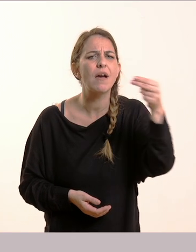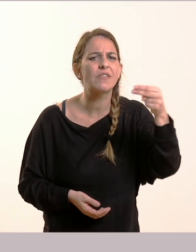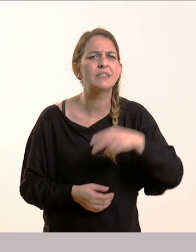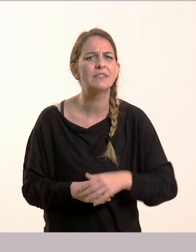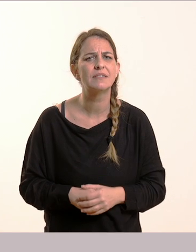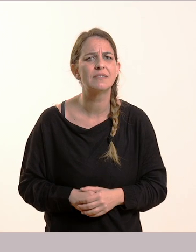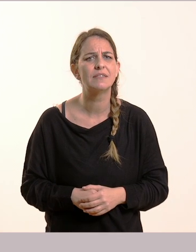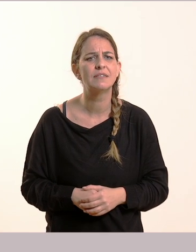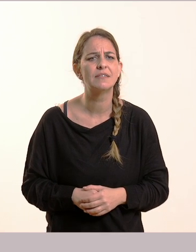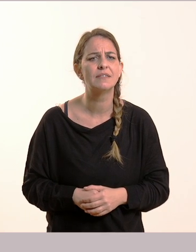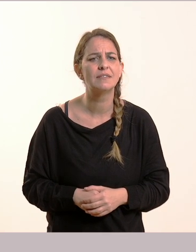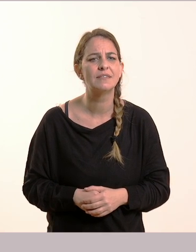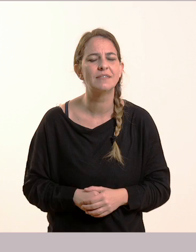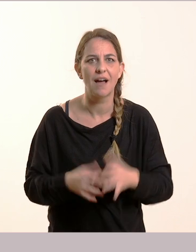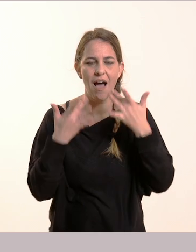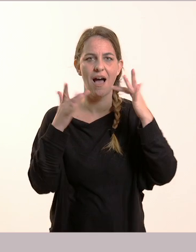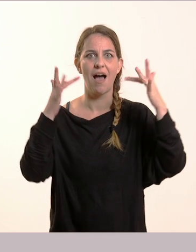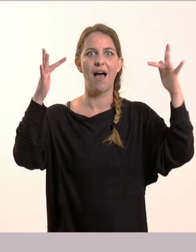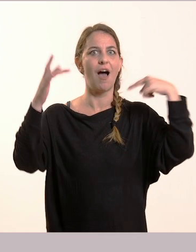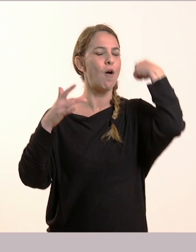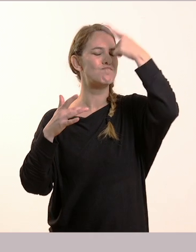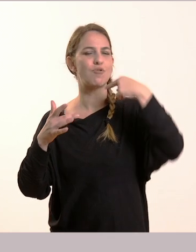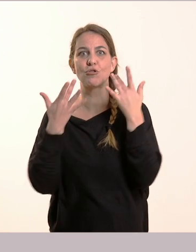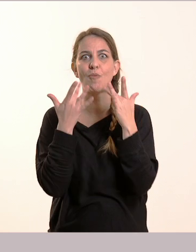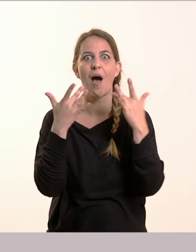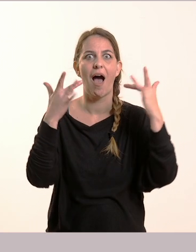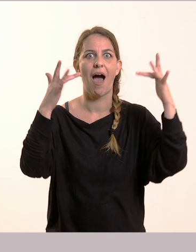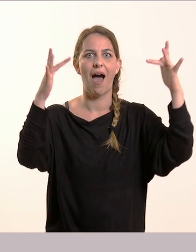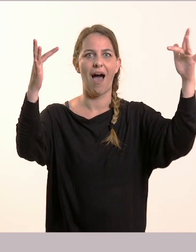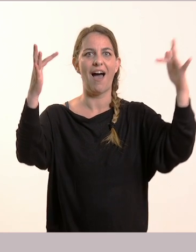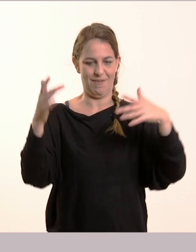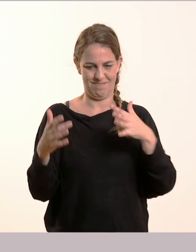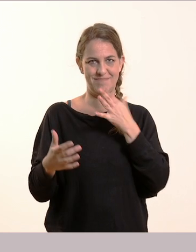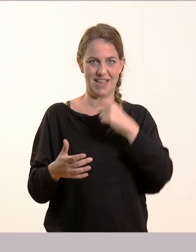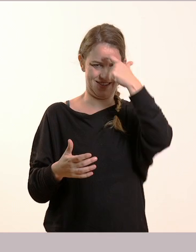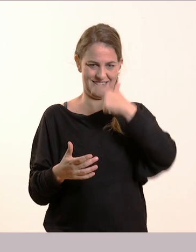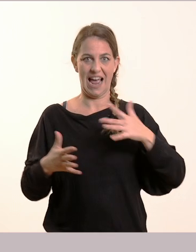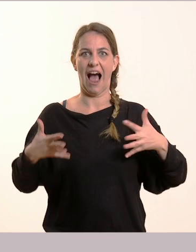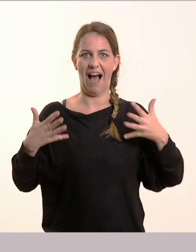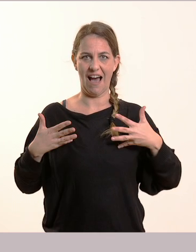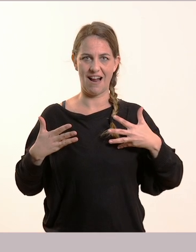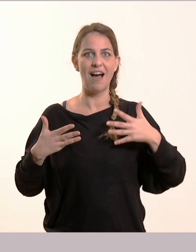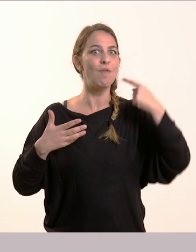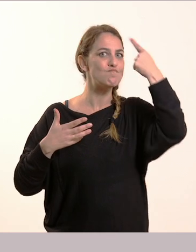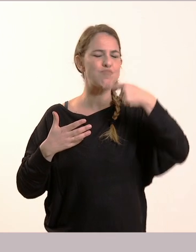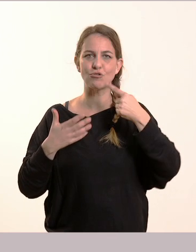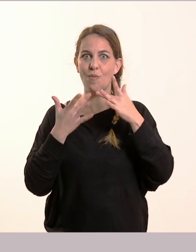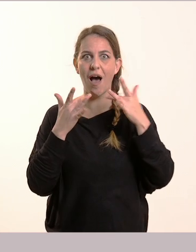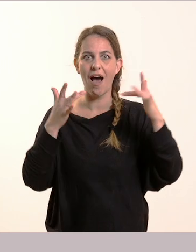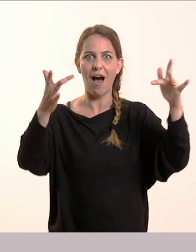Έλαμπε ολόκληρος! Λάμπει το πρόσωπό του από τη χαρά! Όταν κάποιος είναι χαρούμενος, φαίνεται στο πρόσωπό του! Μπράβο, Αλκη!